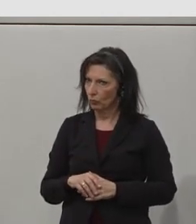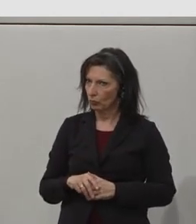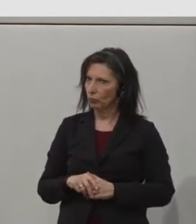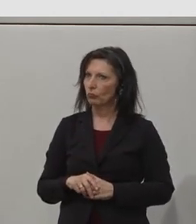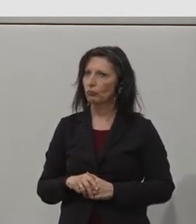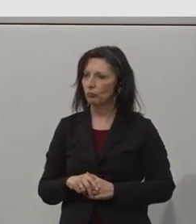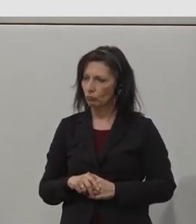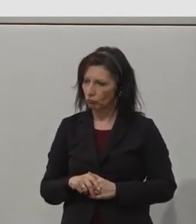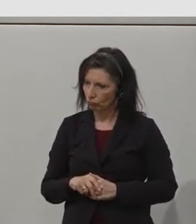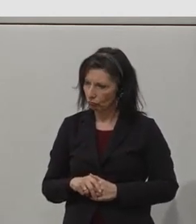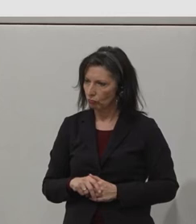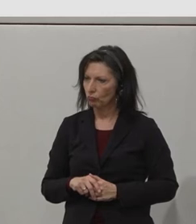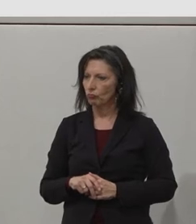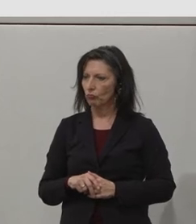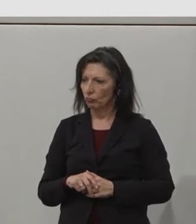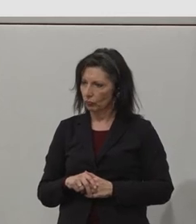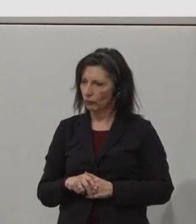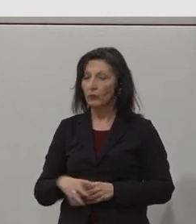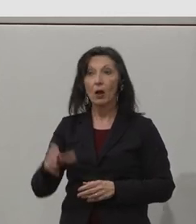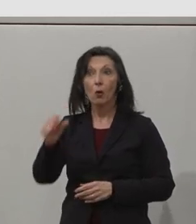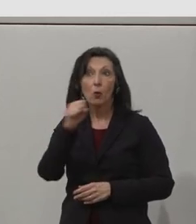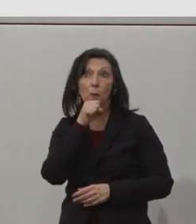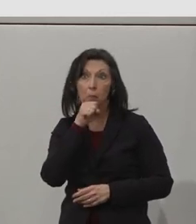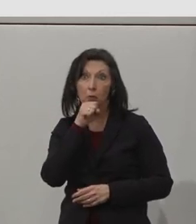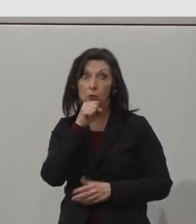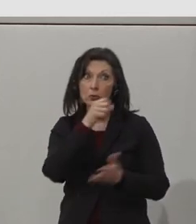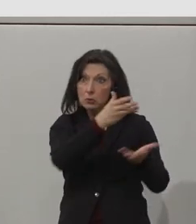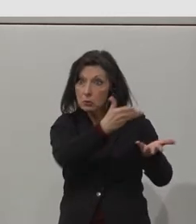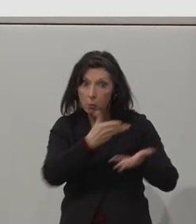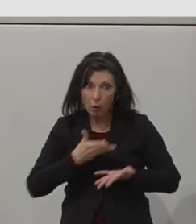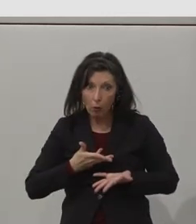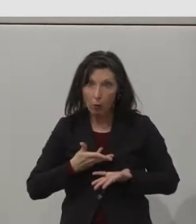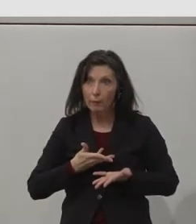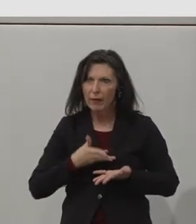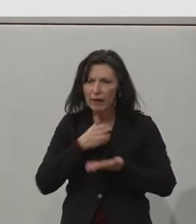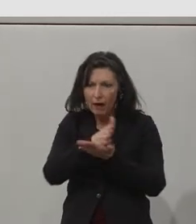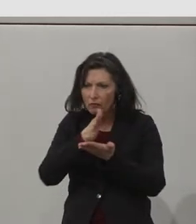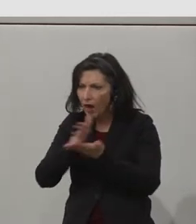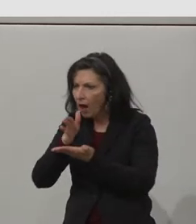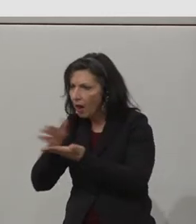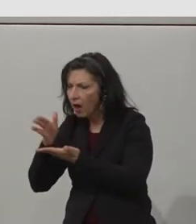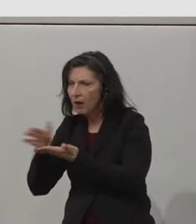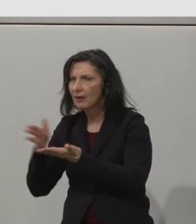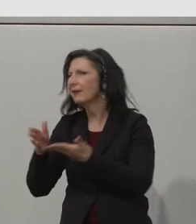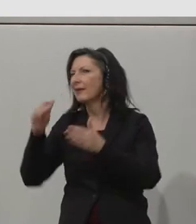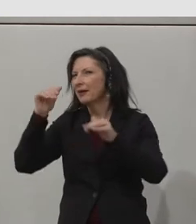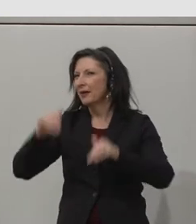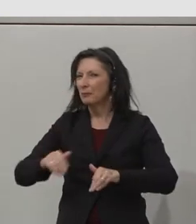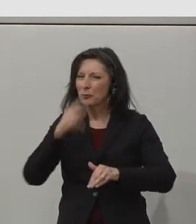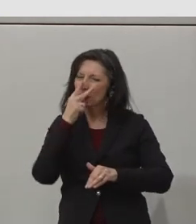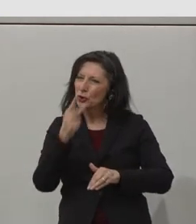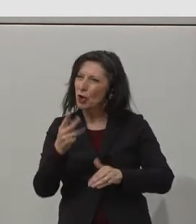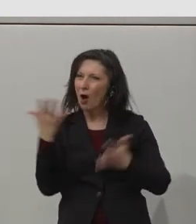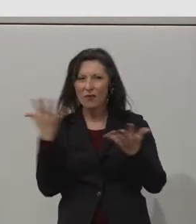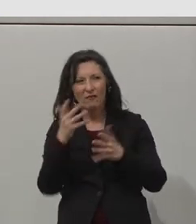of roles and the key is to look at the role, break down the tasks that are involved, and then work closely with